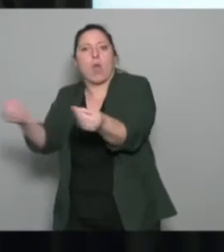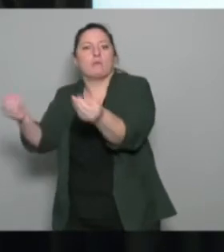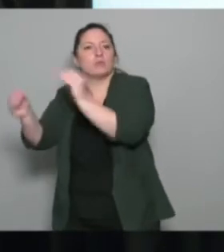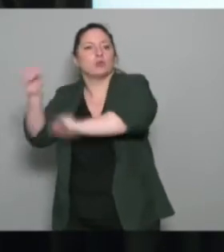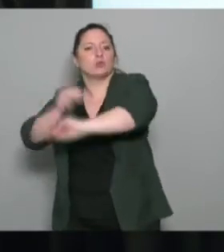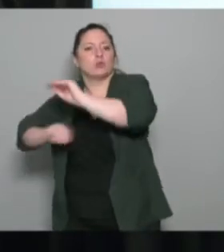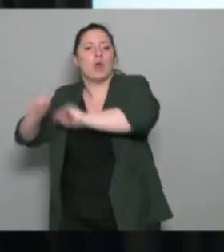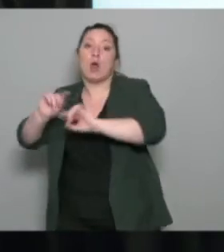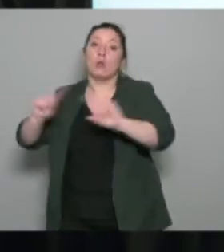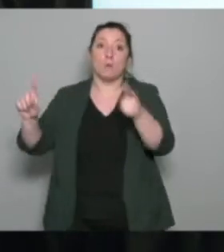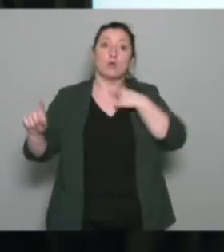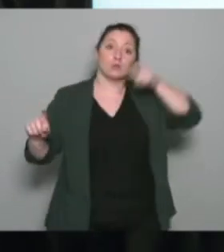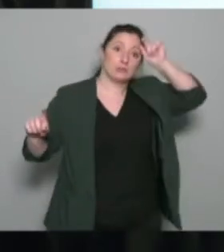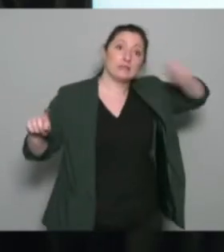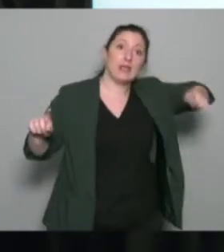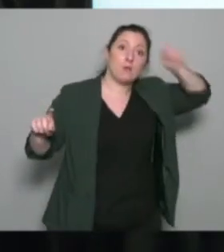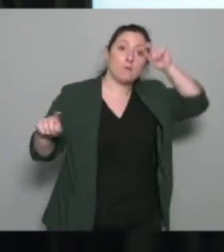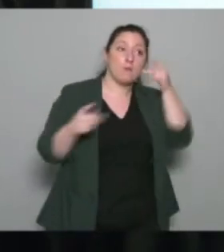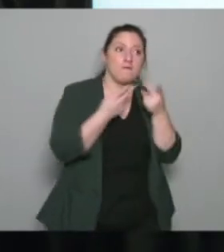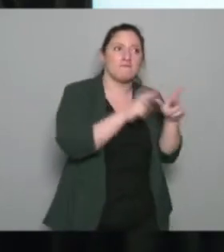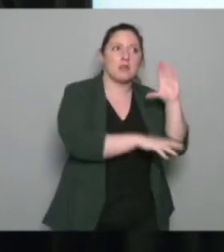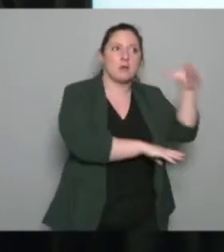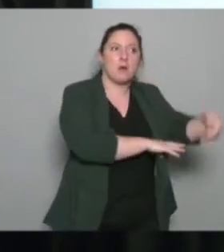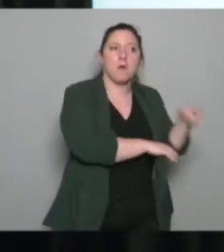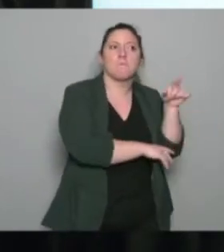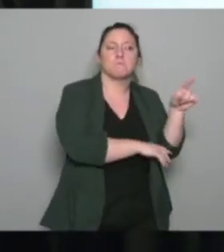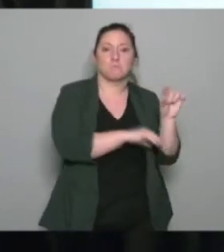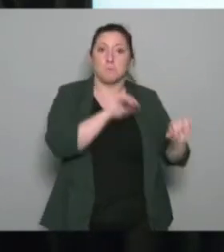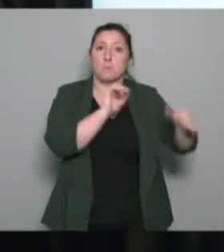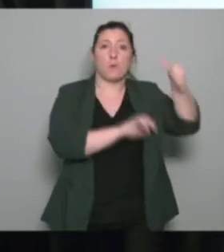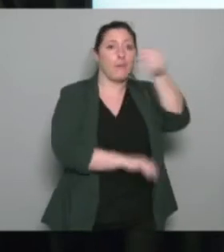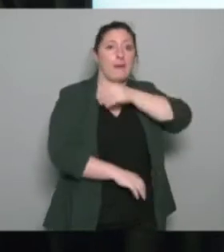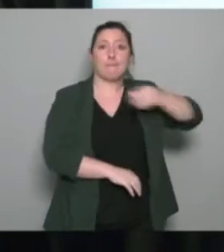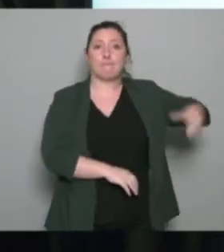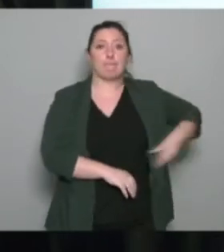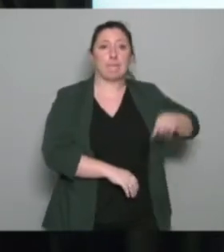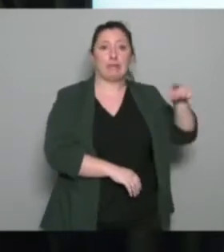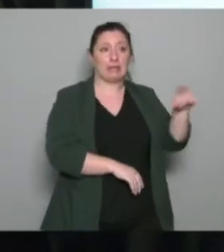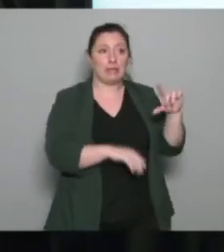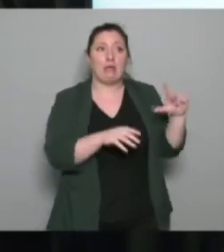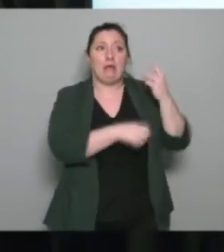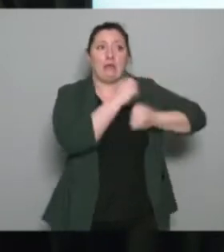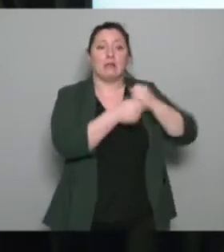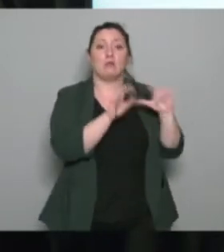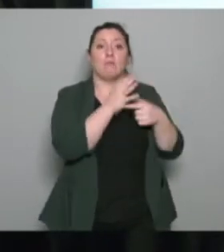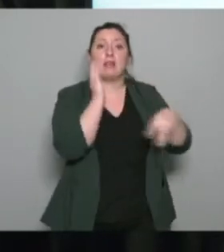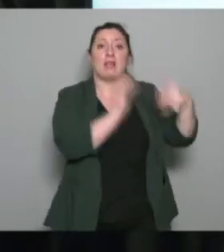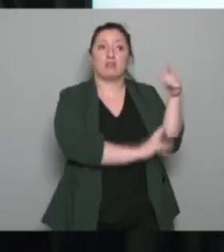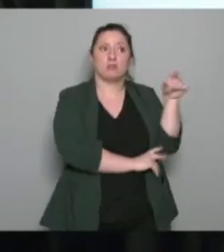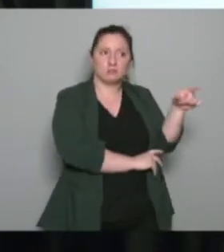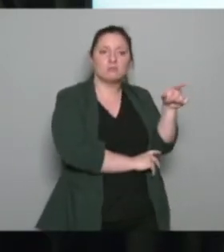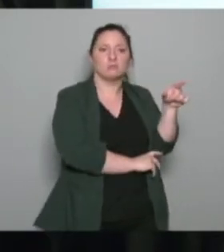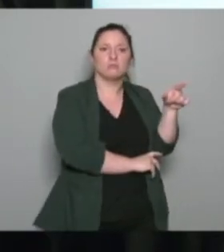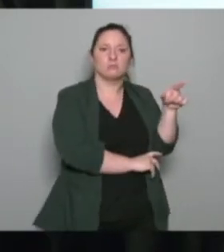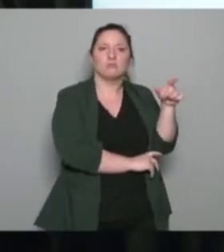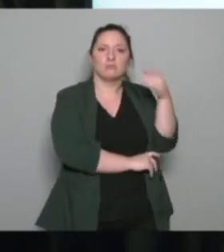salue au passage qui est fait par la ville de Caen parce que qui a été l'une des premières municipalités en 2014 à intégrer ce dispositif